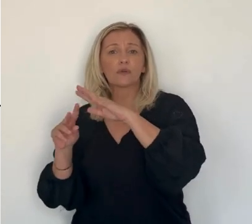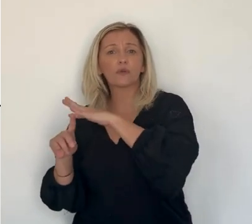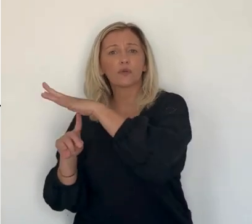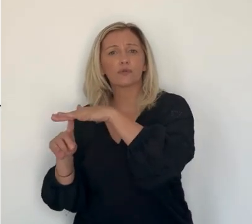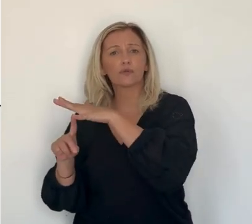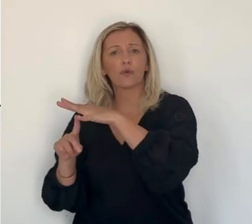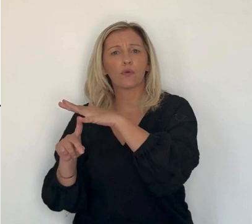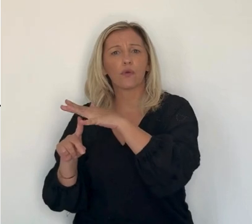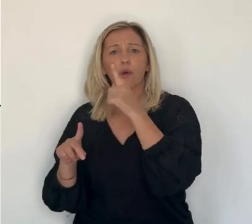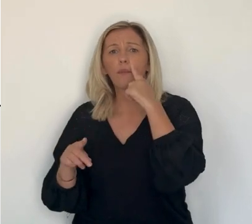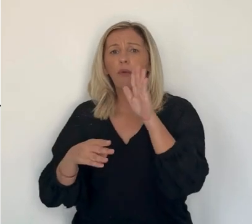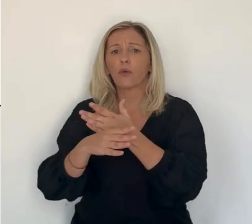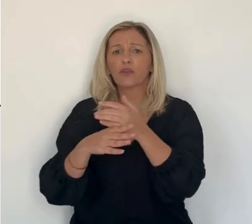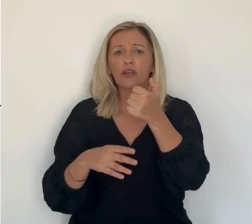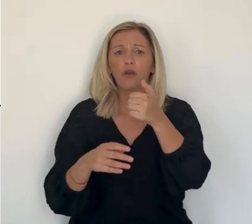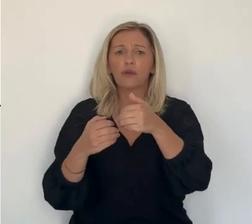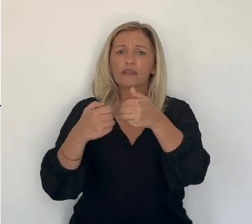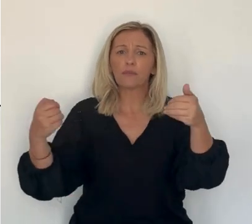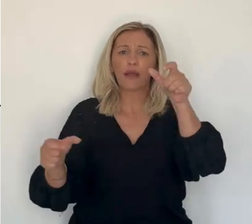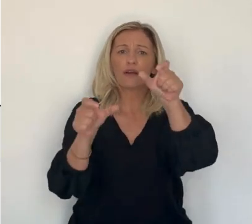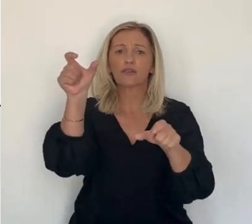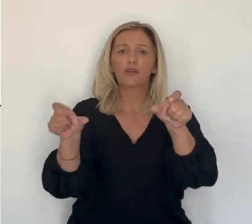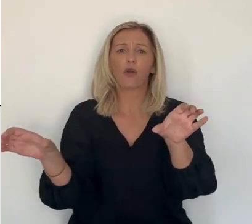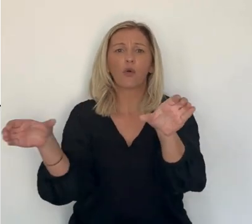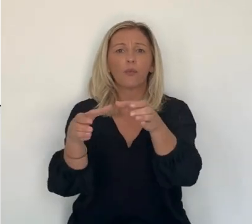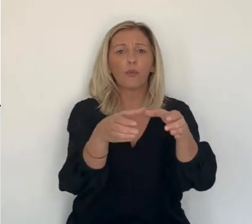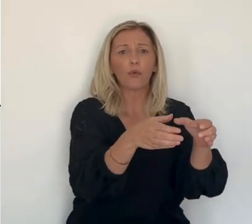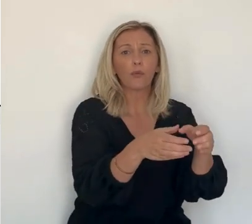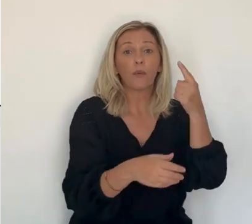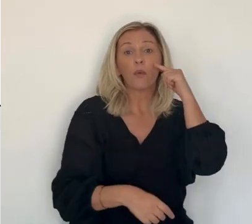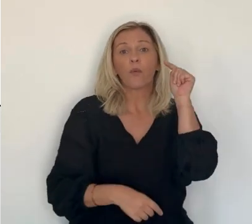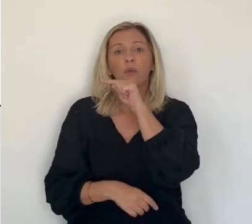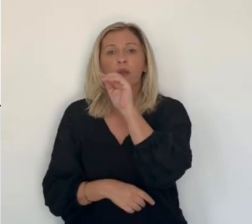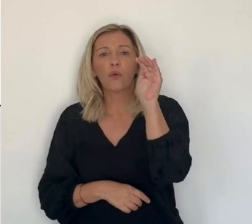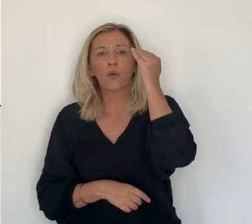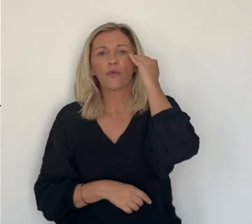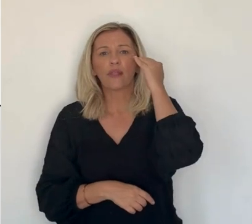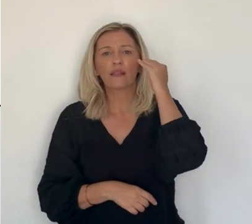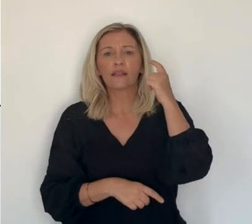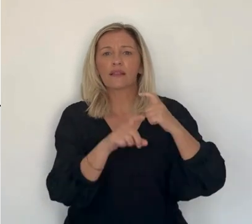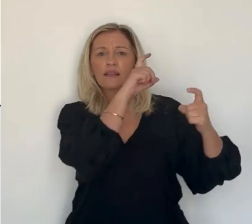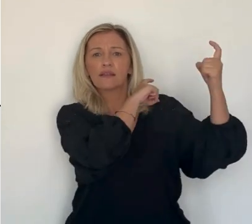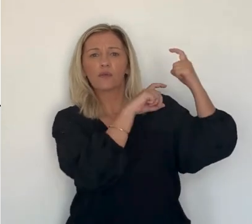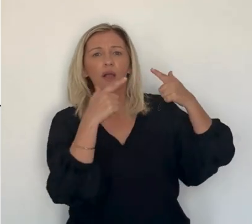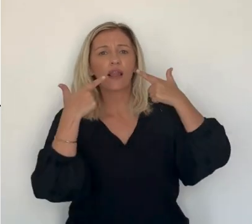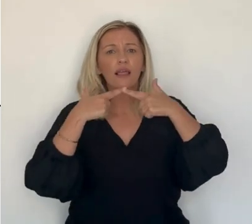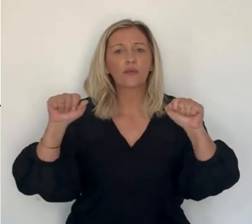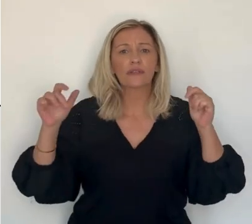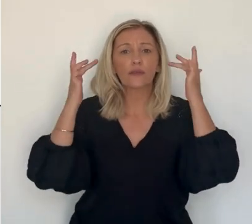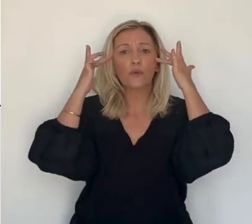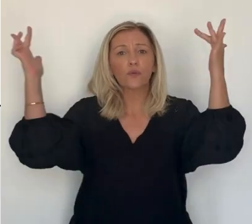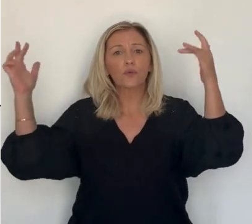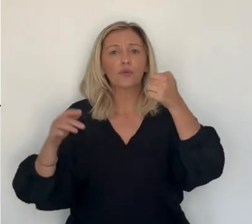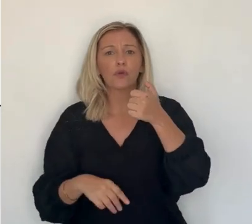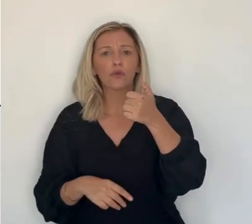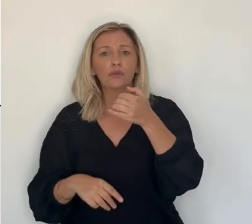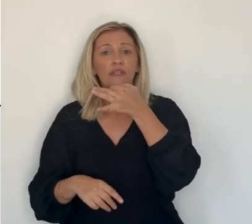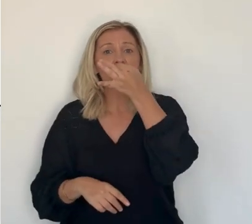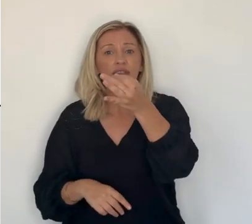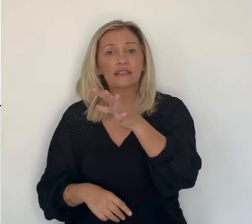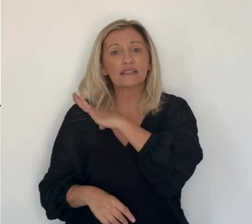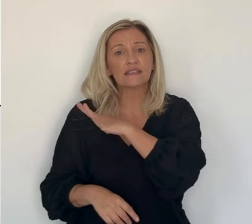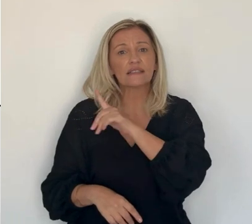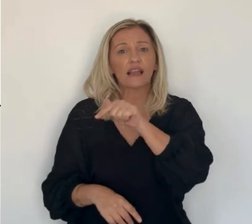Contrairement aux proclamations officielles, le projet sur la Corse revient bien à constitutionnaliser le communautarisme. Reconnaître une